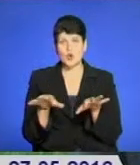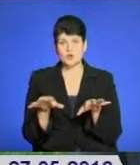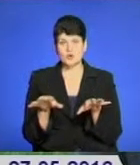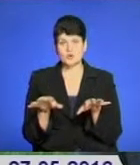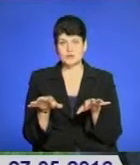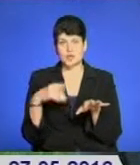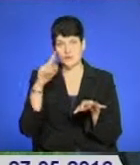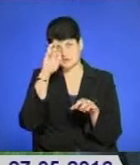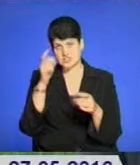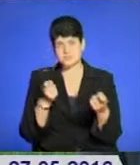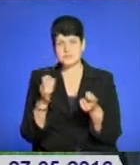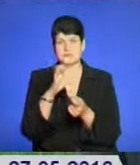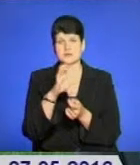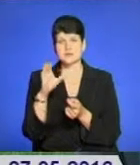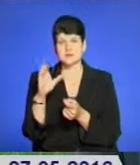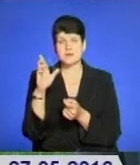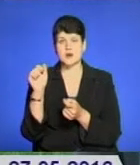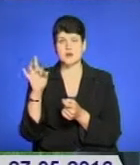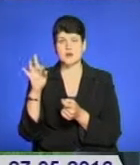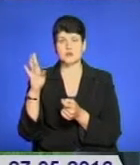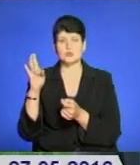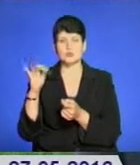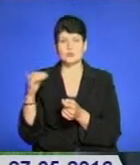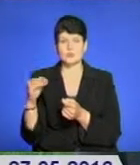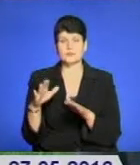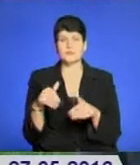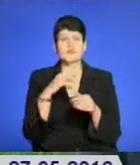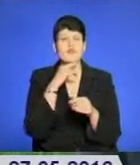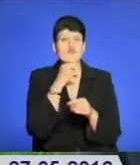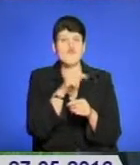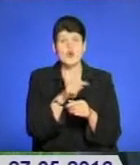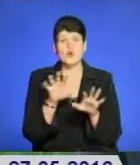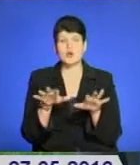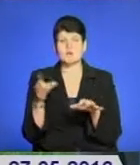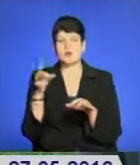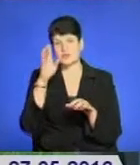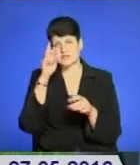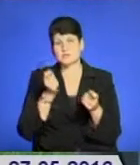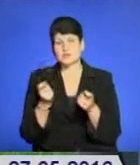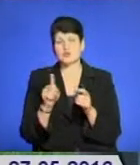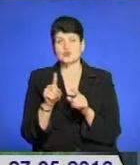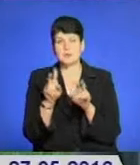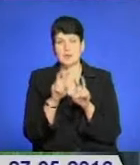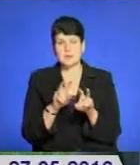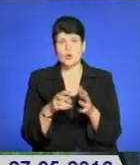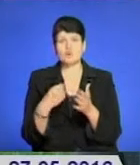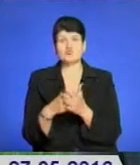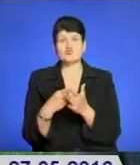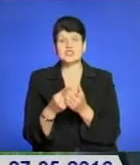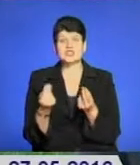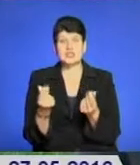облдержадміністрації Степаном Степановичем Барною, звернув якраз увагу голів районних адміністрацій, що при перегляді бюджету